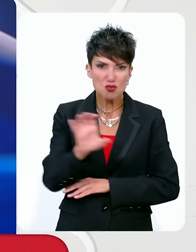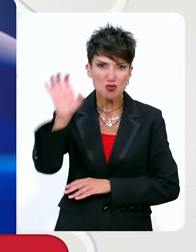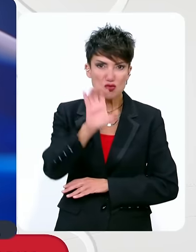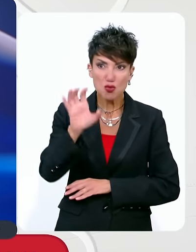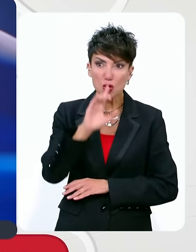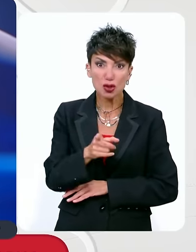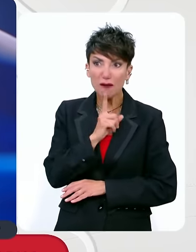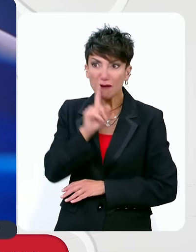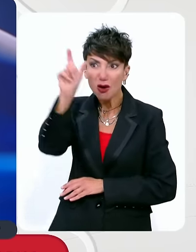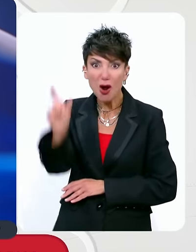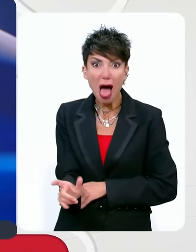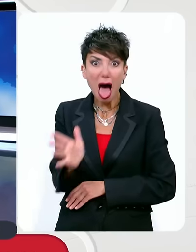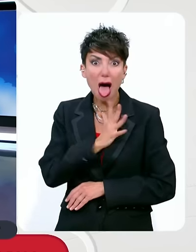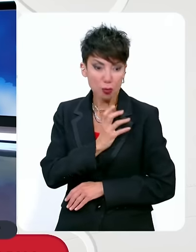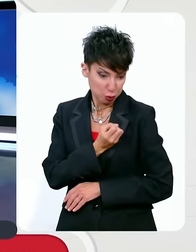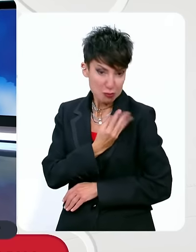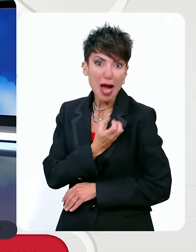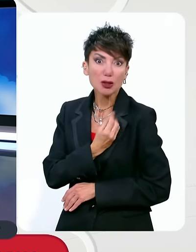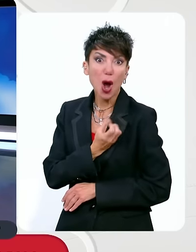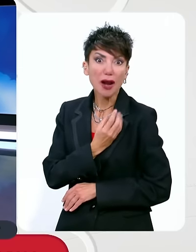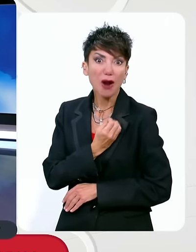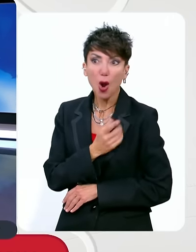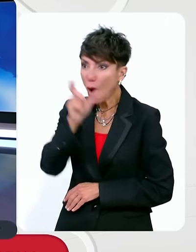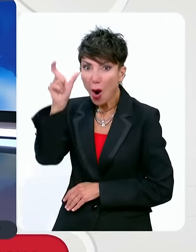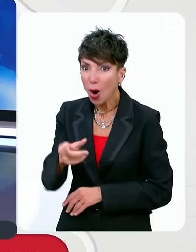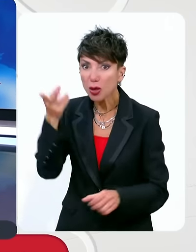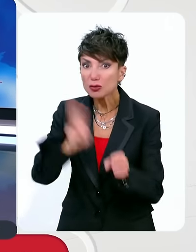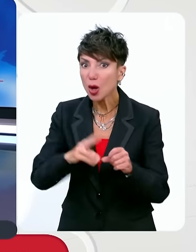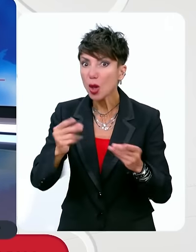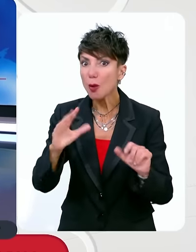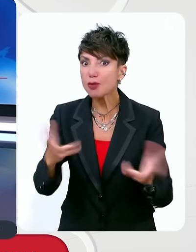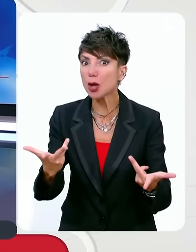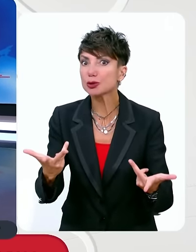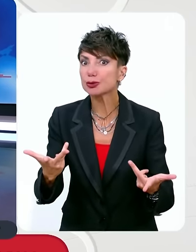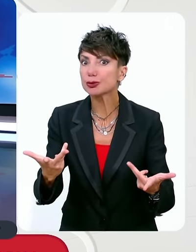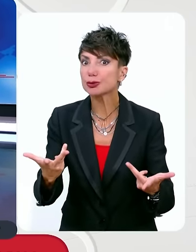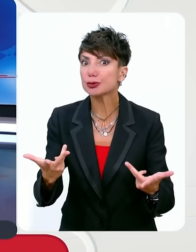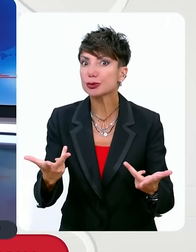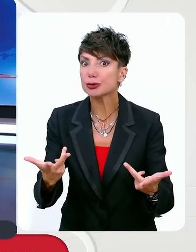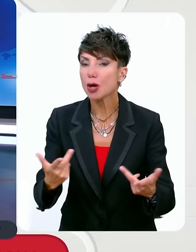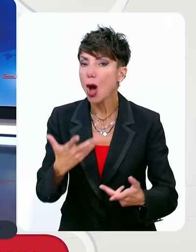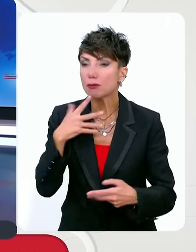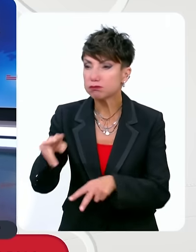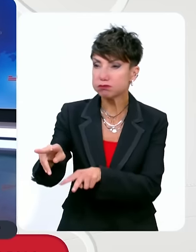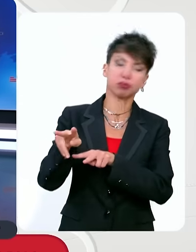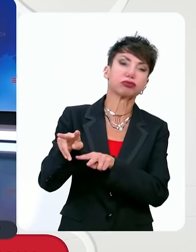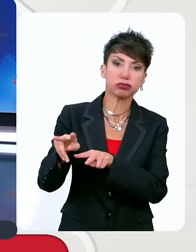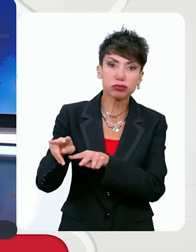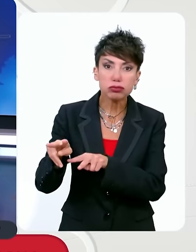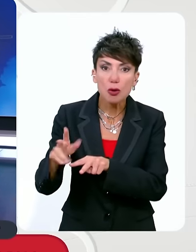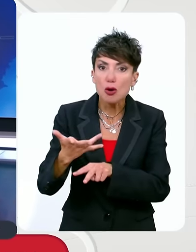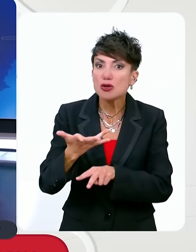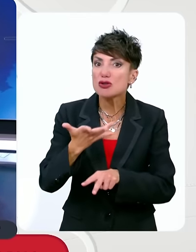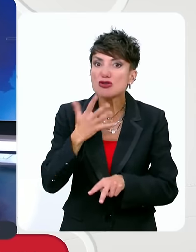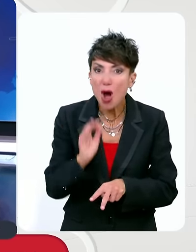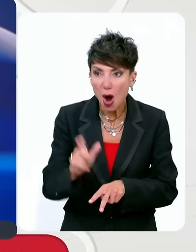Νίκο Μπελογιάννη, που εκτελέστηκε λόγω του ότι θεωρούσε το ΝΑΤΟ κίνδυνο για τους λαούς. Εκτελέστηκε